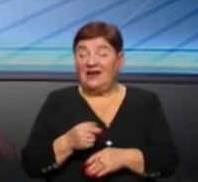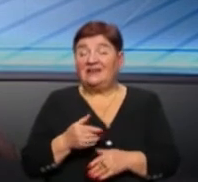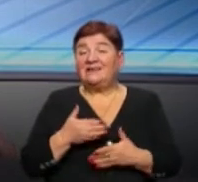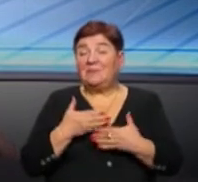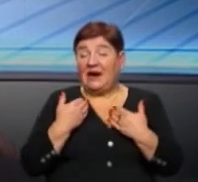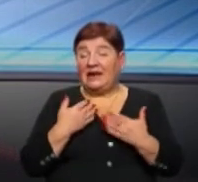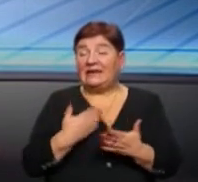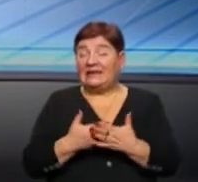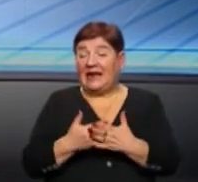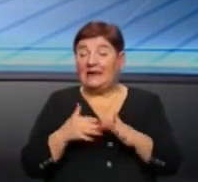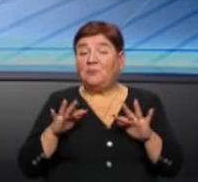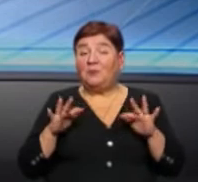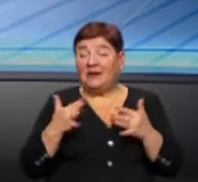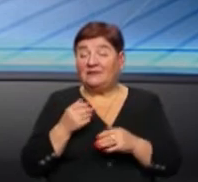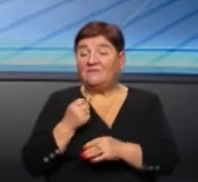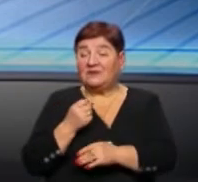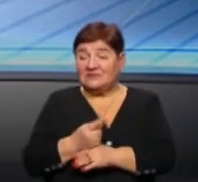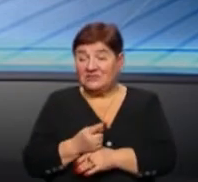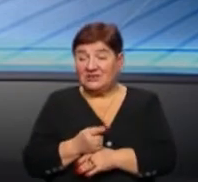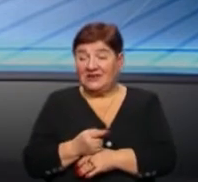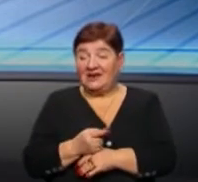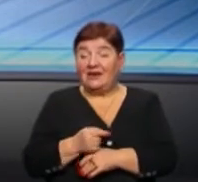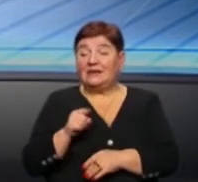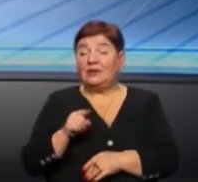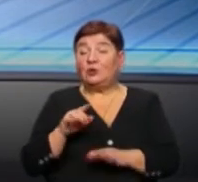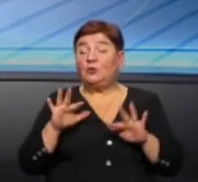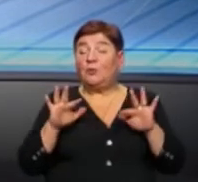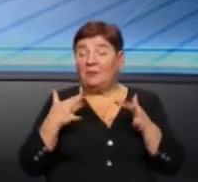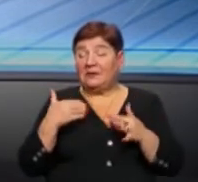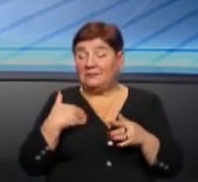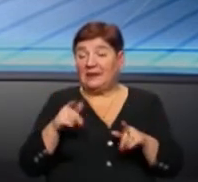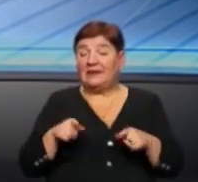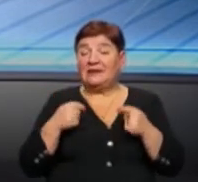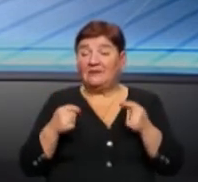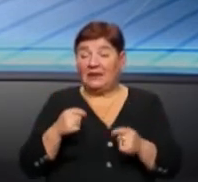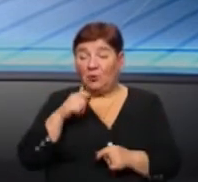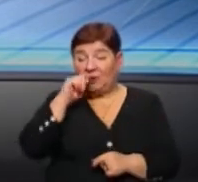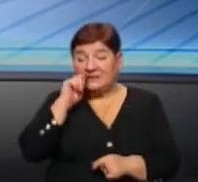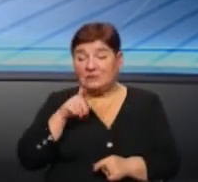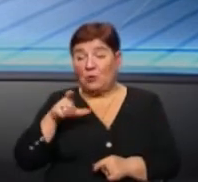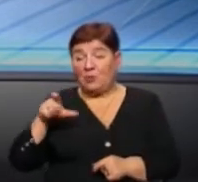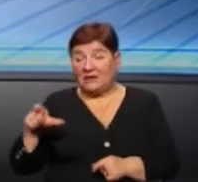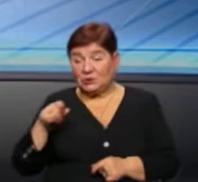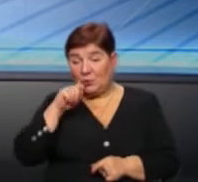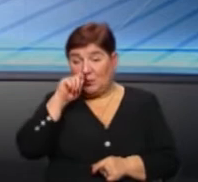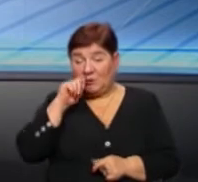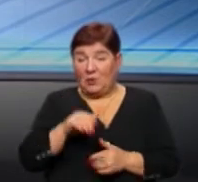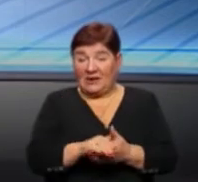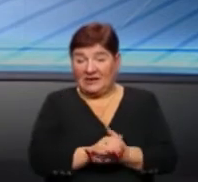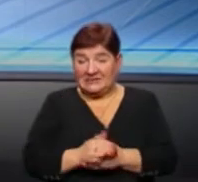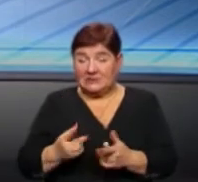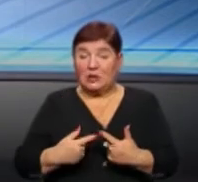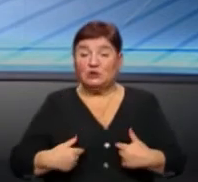якраз на даний момент вже визначили, на той момент ми давали в Всеукраїнську громадську організацію, Українська